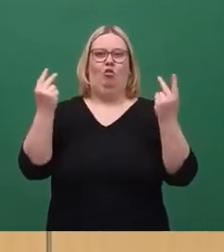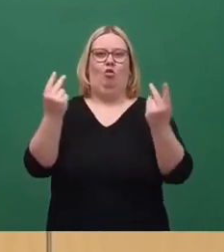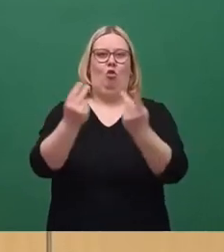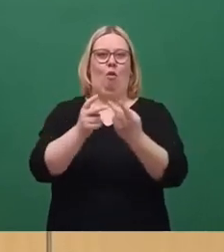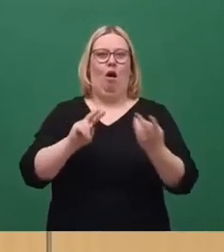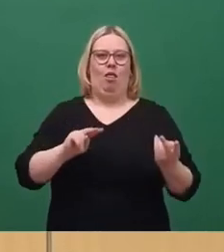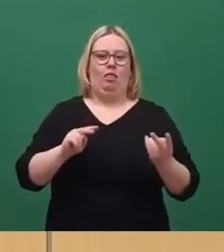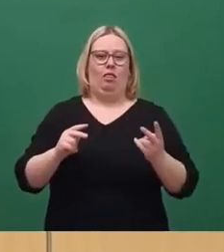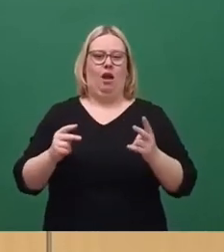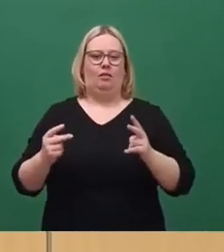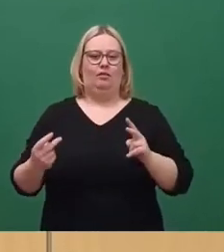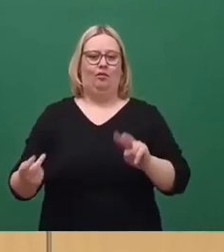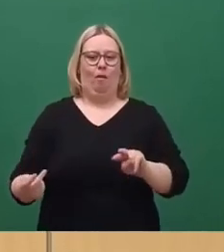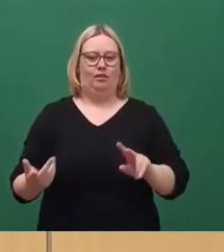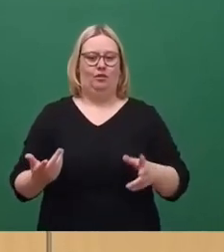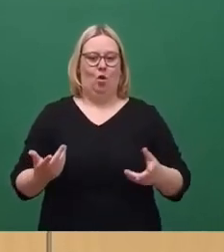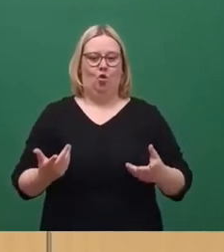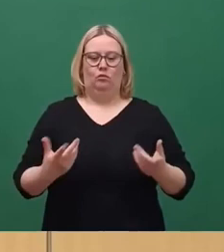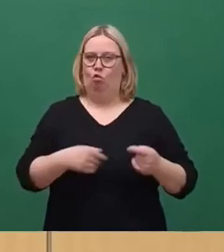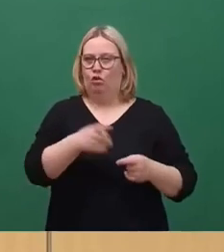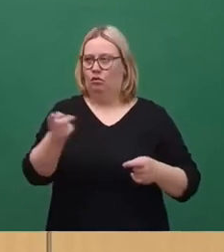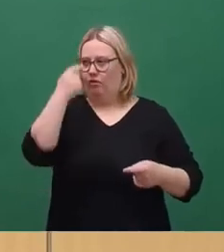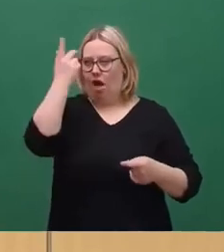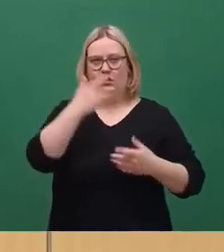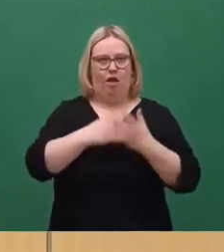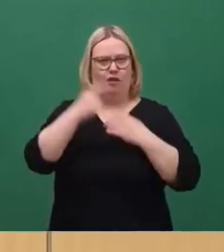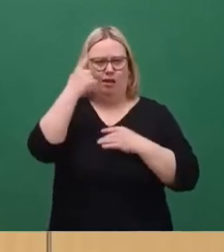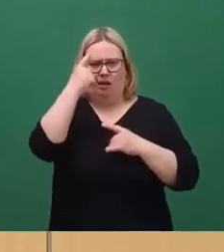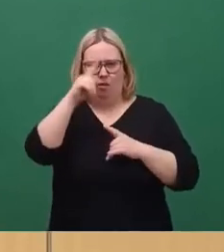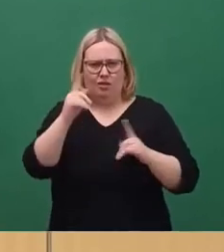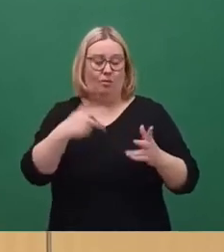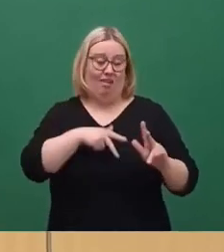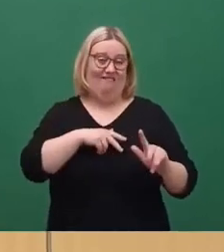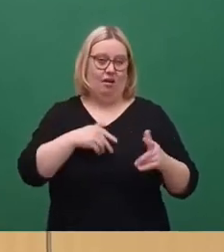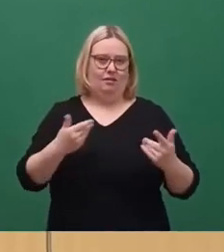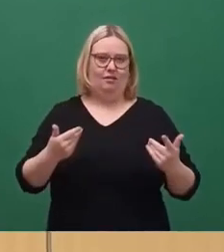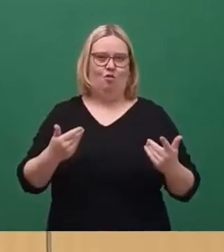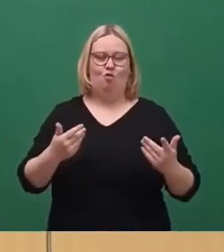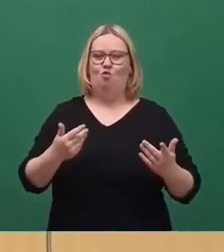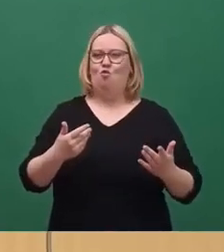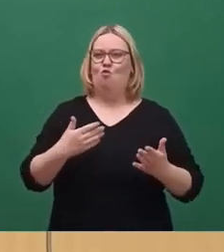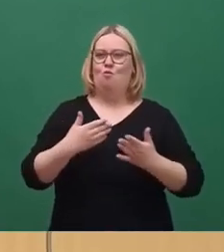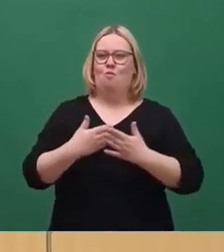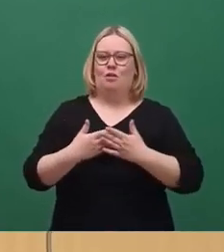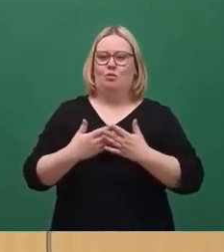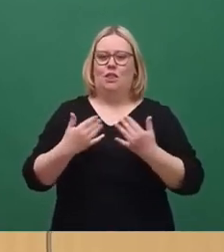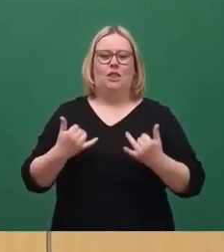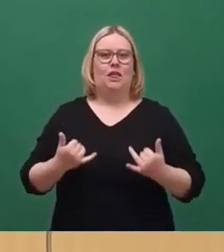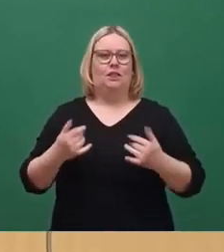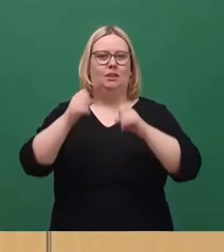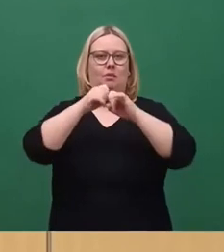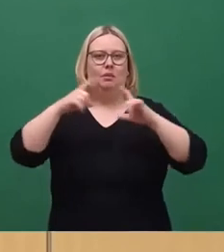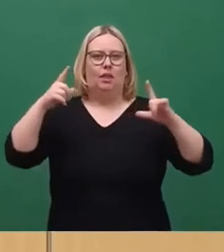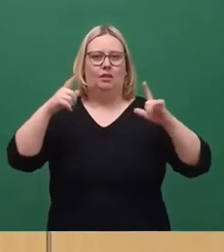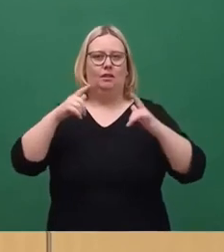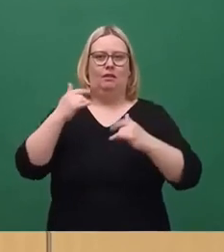ich jetzt hier keinem erzählen, ungefähr fast die Hälfte dieses Rates glaubt das zwar nicht, aber wenn man sich die Bilder aus den